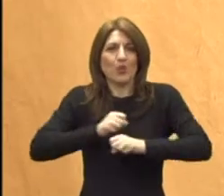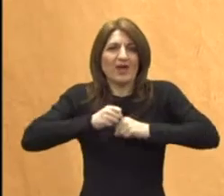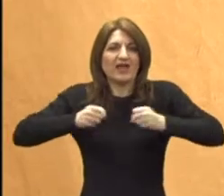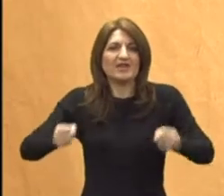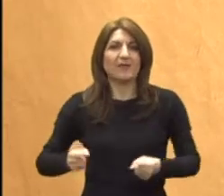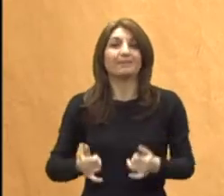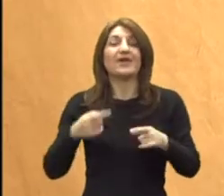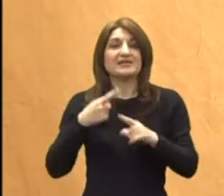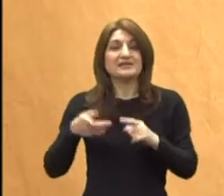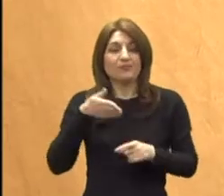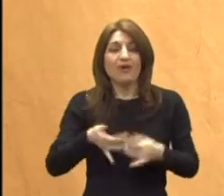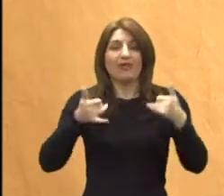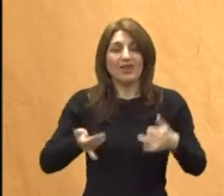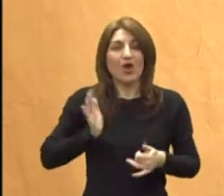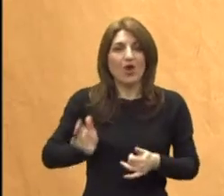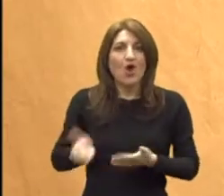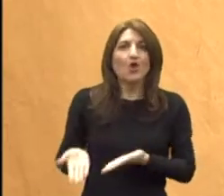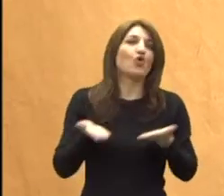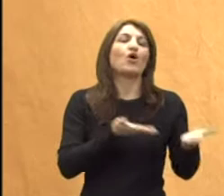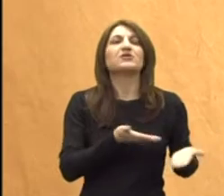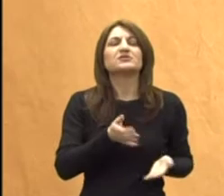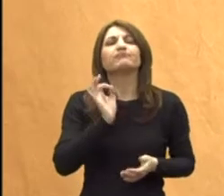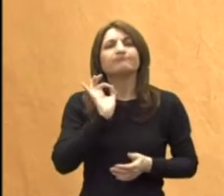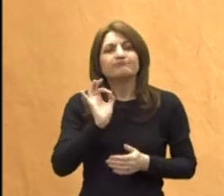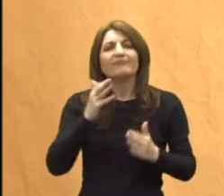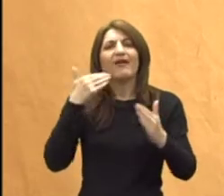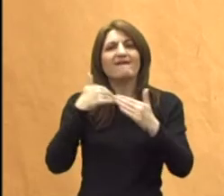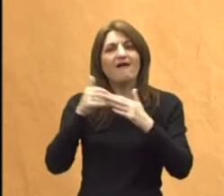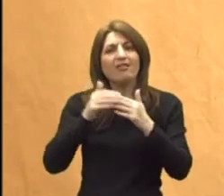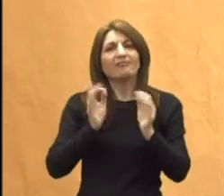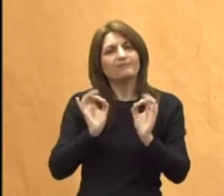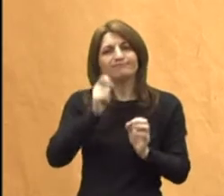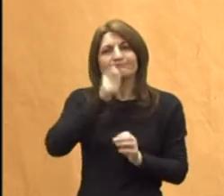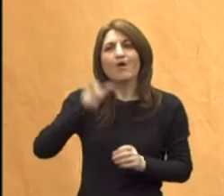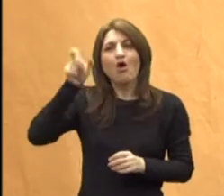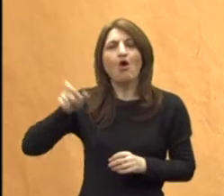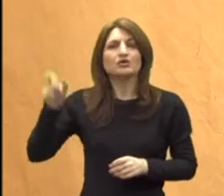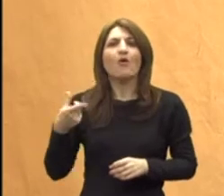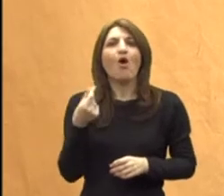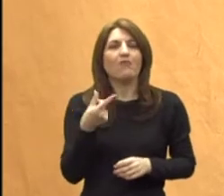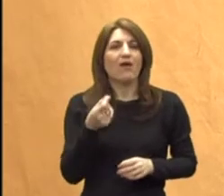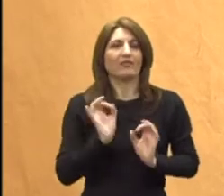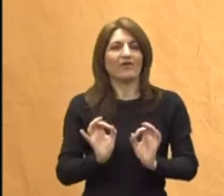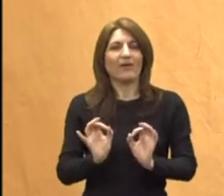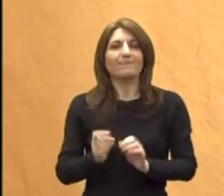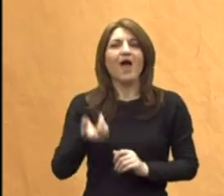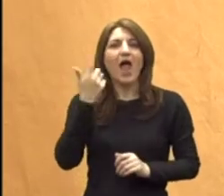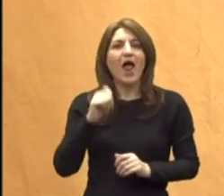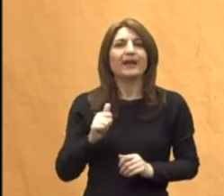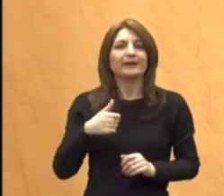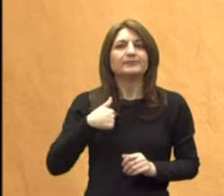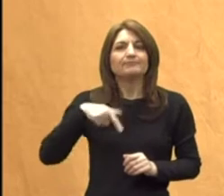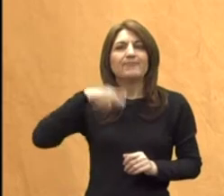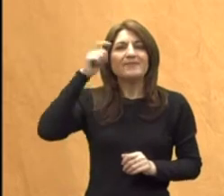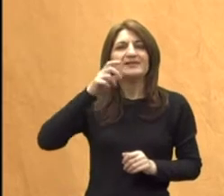ugostila posebno kvalitetne osobe. Oba dvoje su kvalitetni, ali ipak mislim negdje